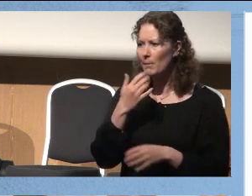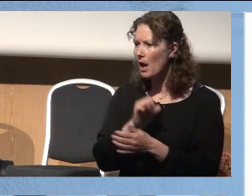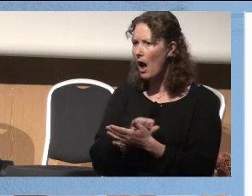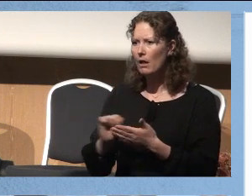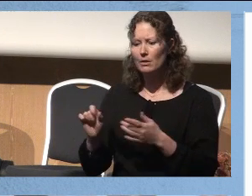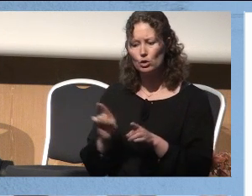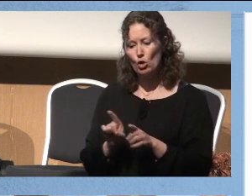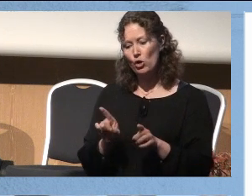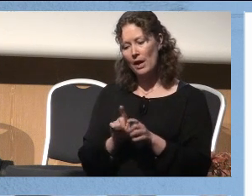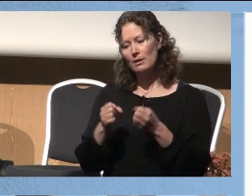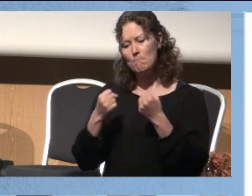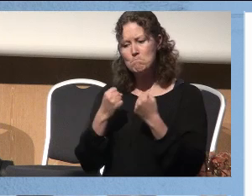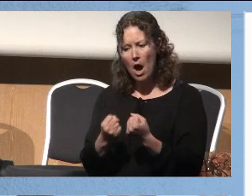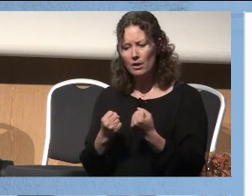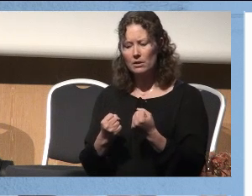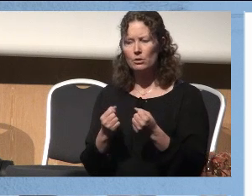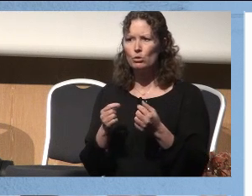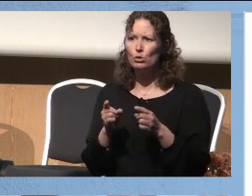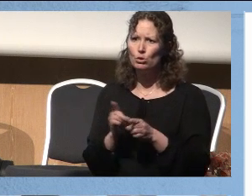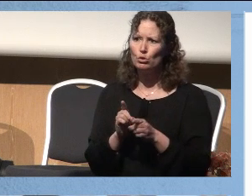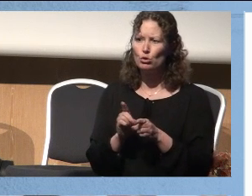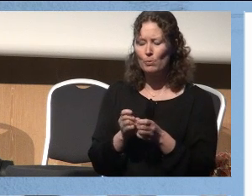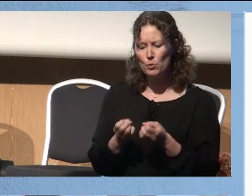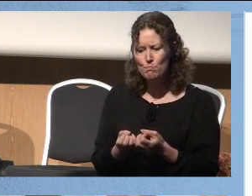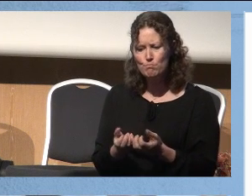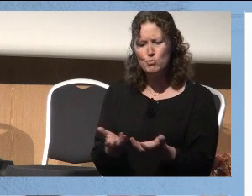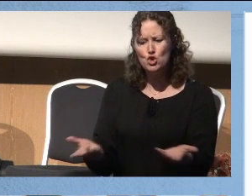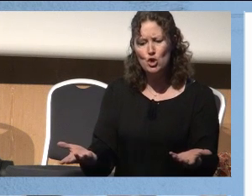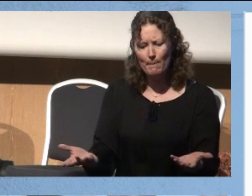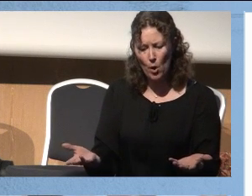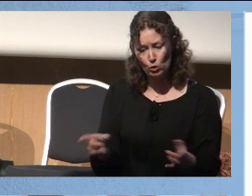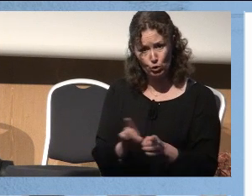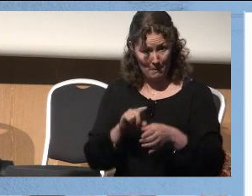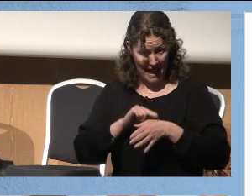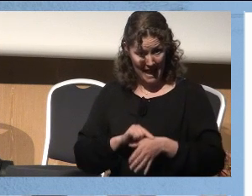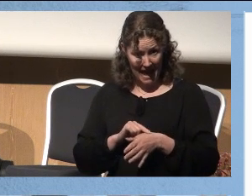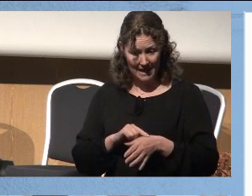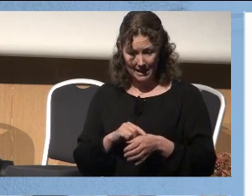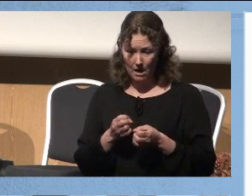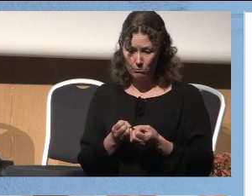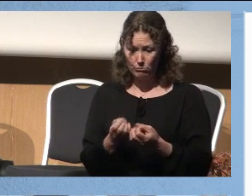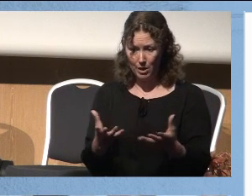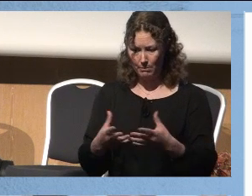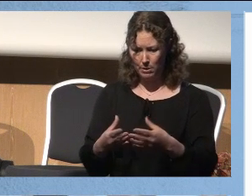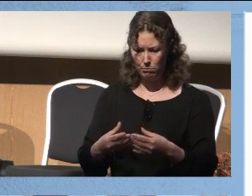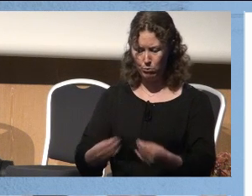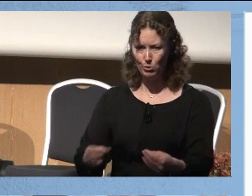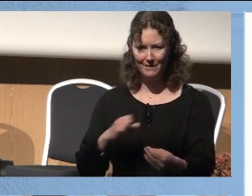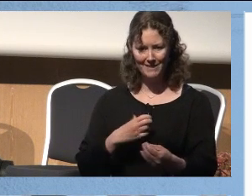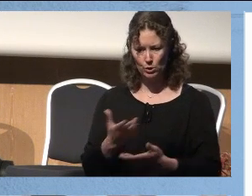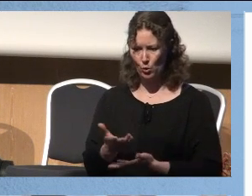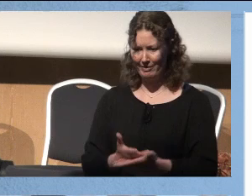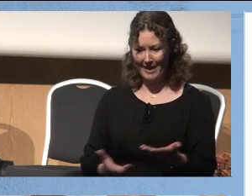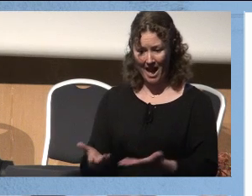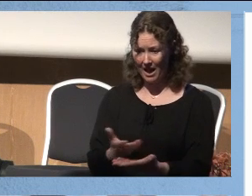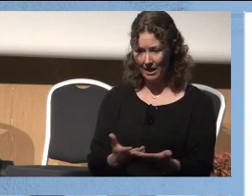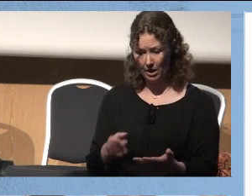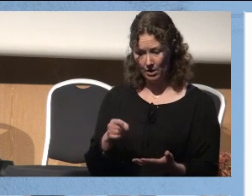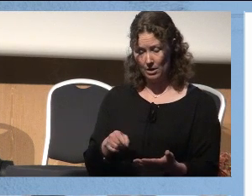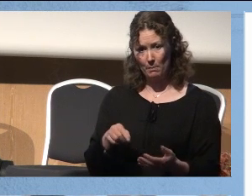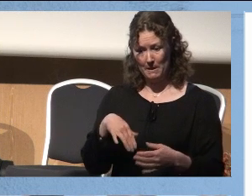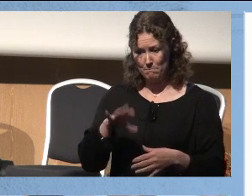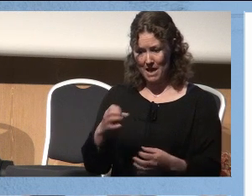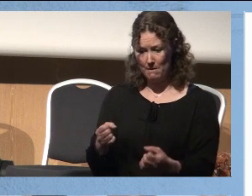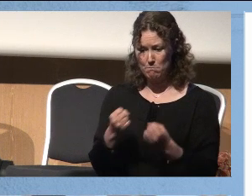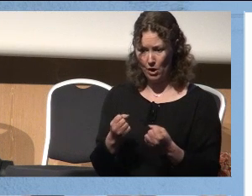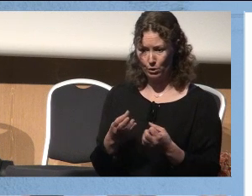at den makten som du på en måte byr på som lege, at den blir borte for deg. Når du deler med pasienten, så blir det mer makt til